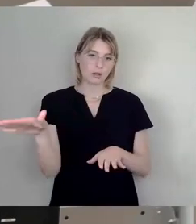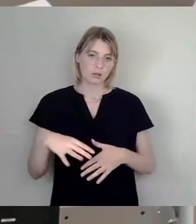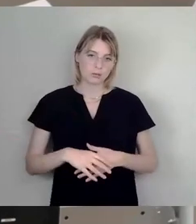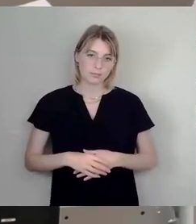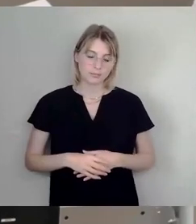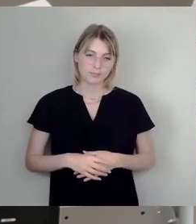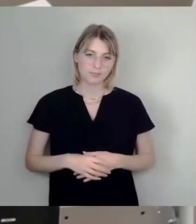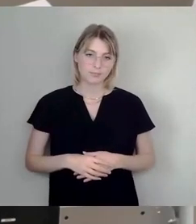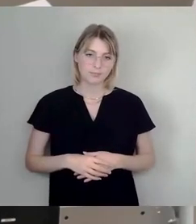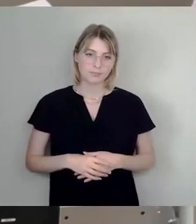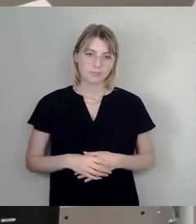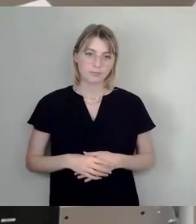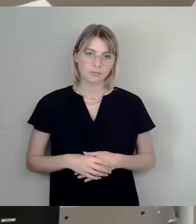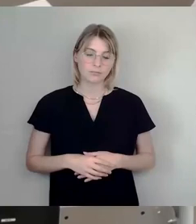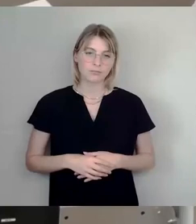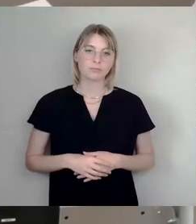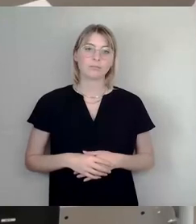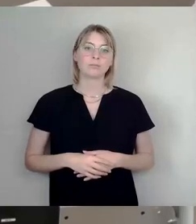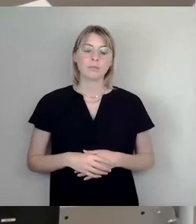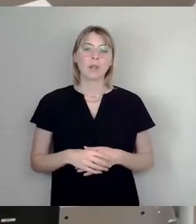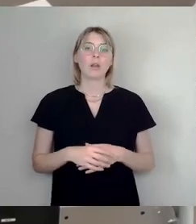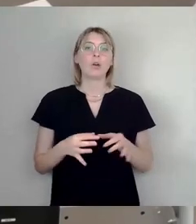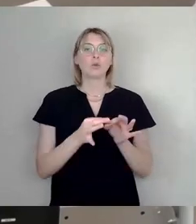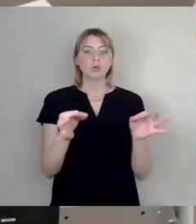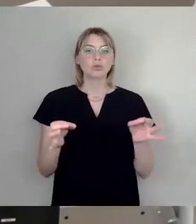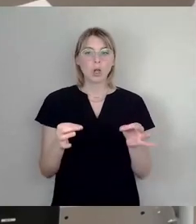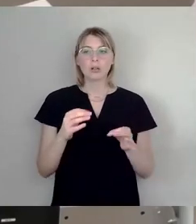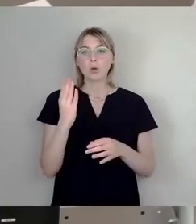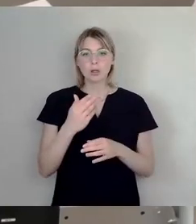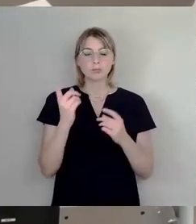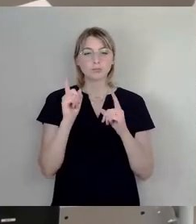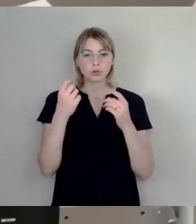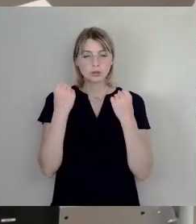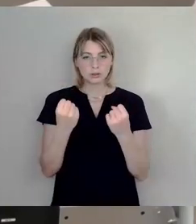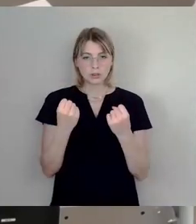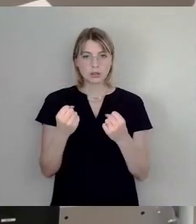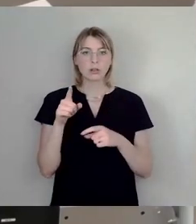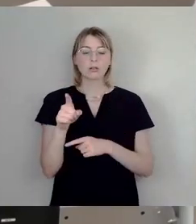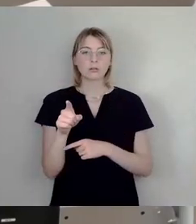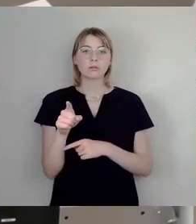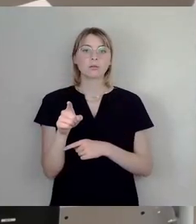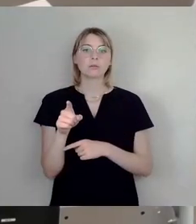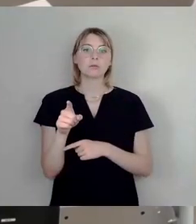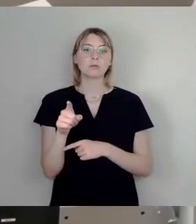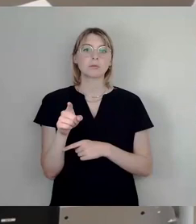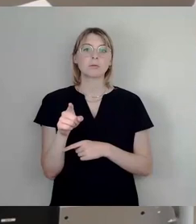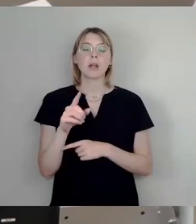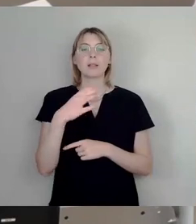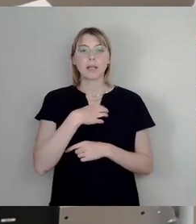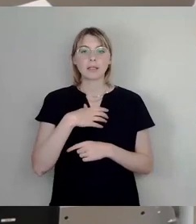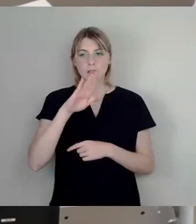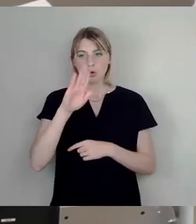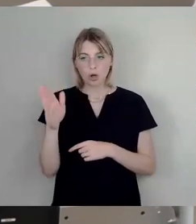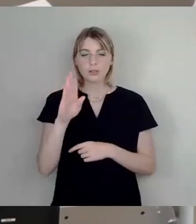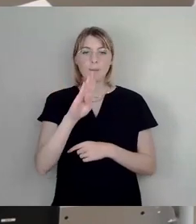Ja, Grundstück in Ost sichern, selbst wenn wir davon ausgehen müssen, dass die Schwimmhalle in Dresden-Ost in Blasewitz oder Umgebung